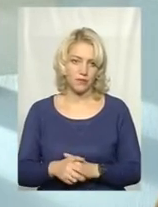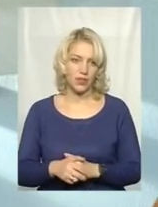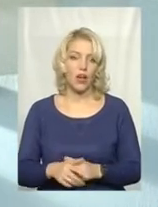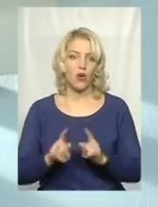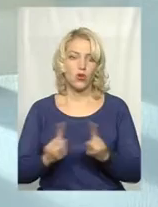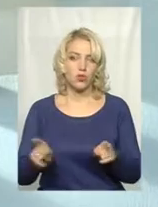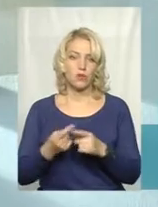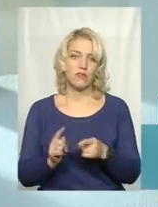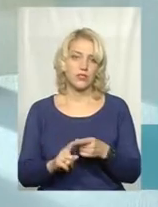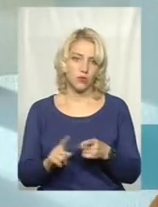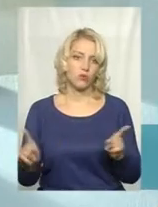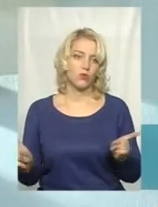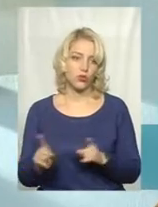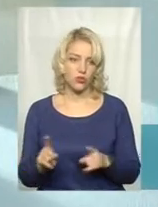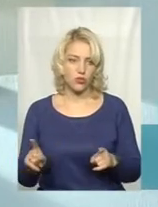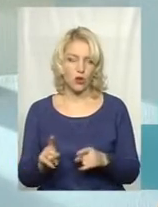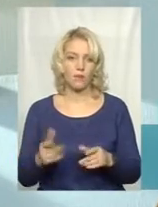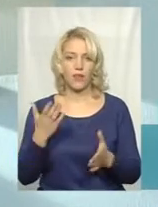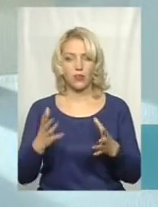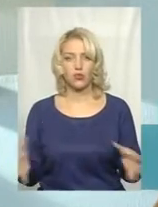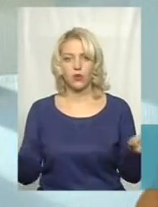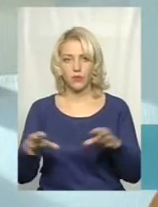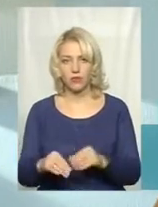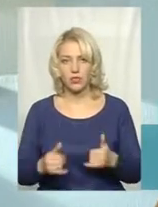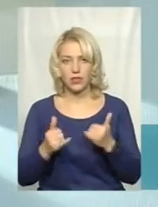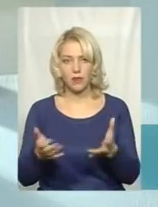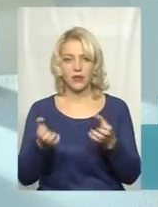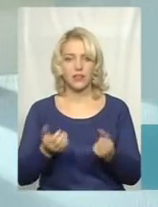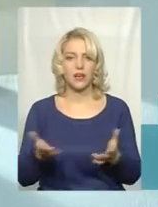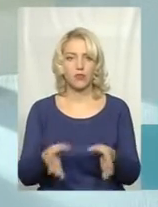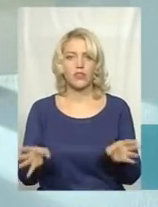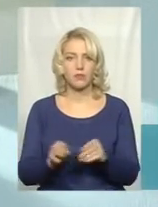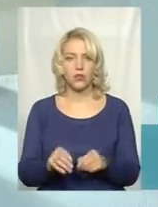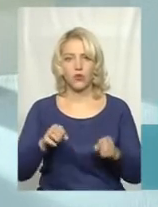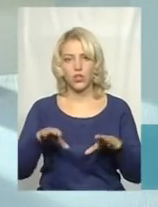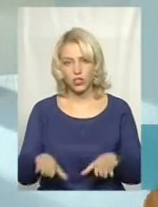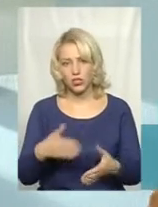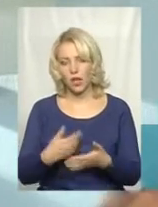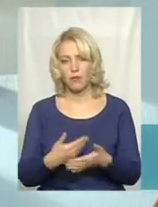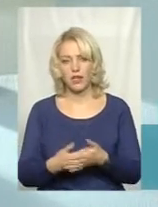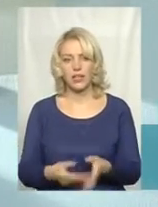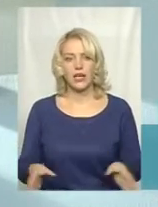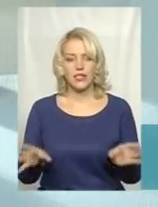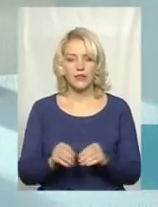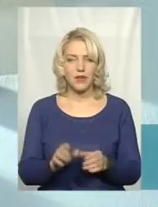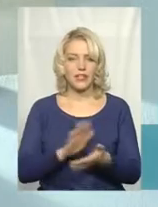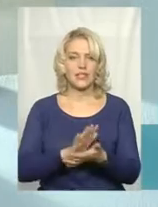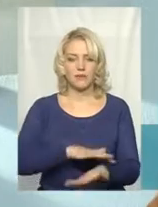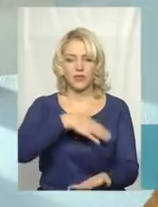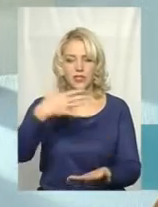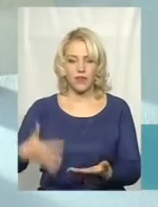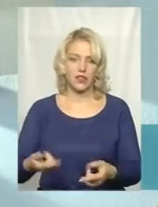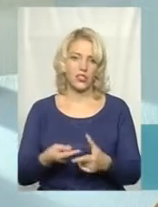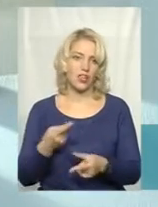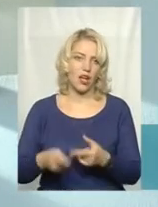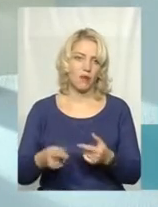Особливість його в тому, що якщо об'єднується для прийняття якогось спільного рішення, наприклад, спільні сміттєзвалища, або